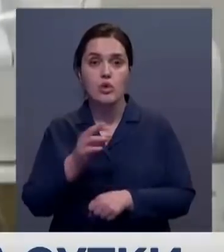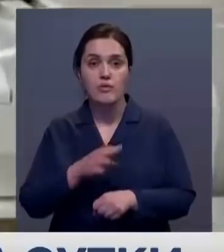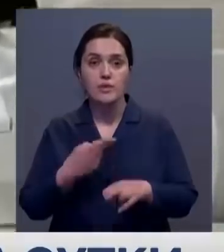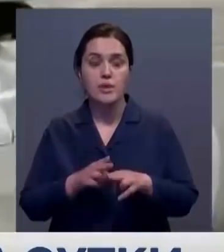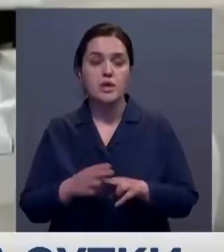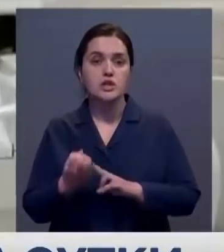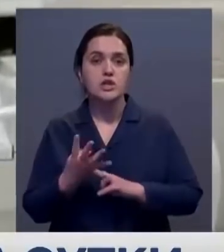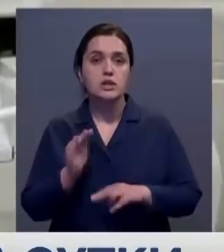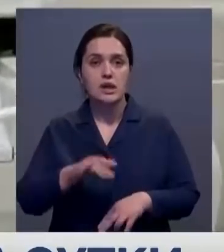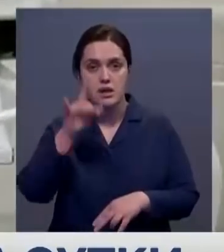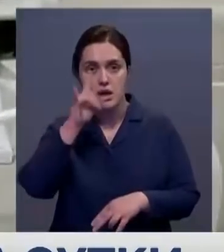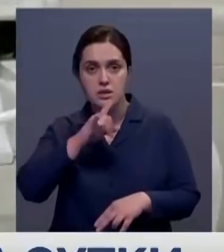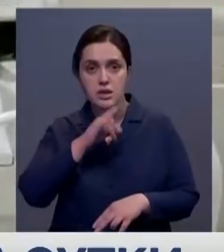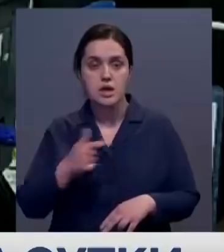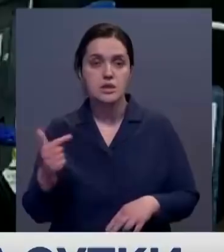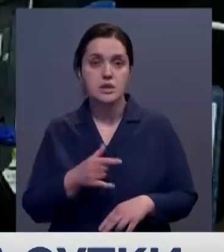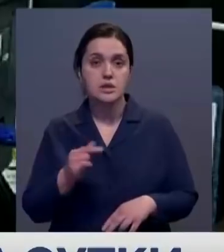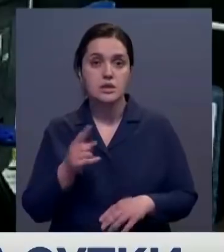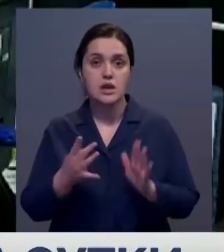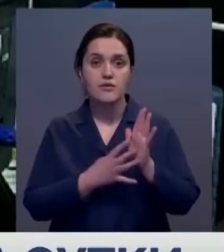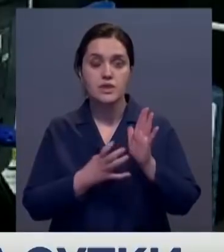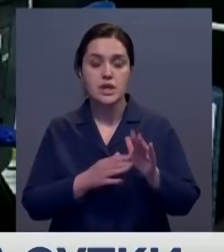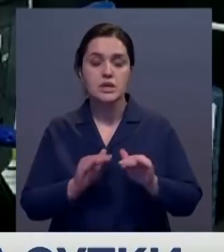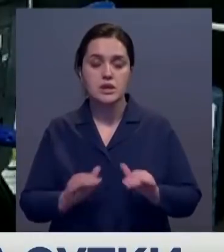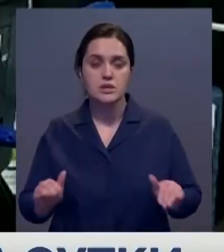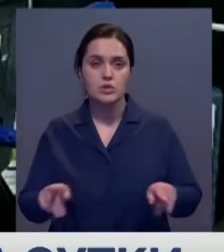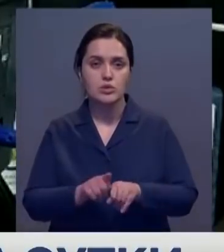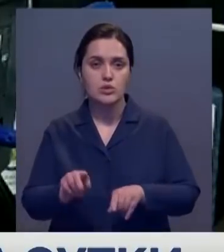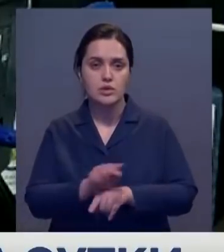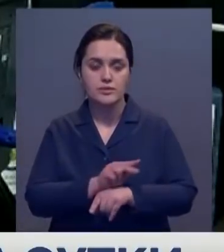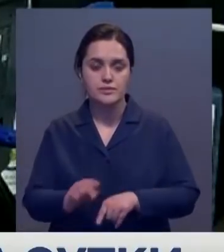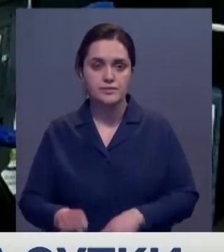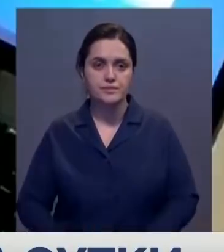проходят 14 тысяч казахстанцев. Из них больше 900 дети.